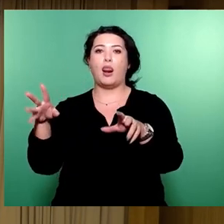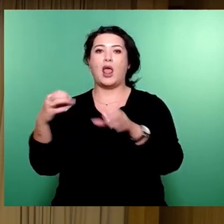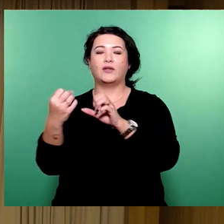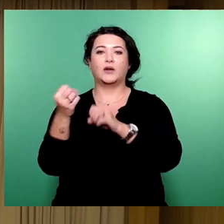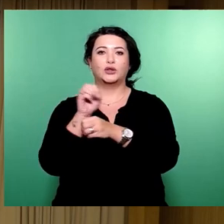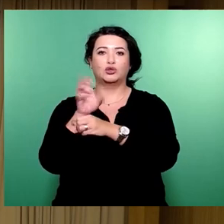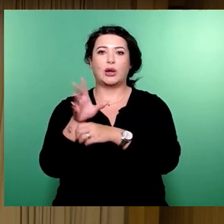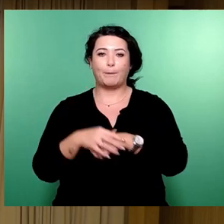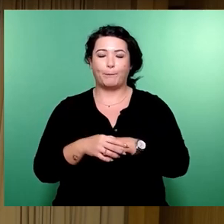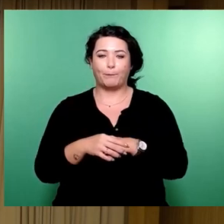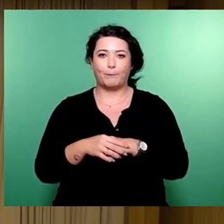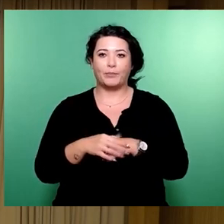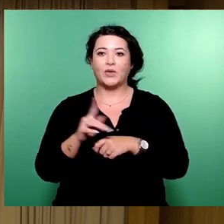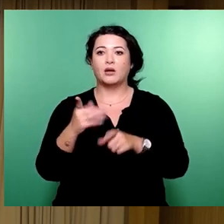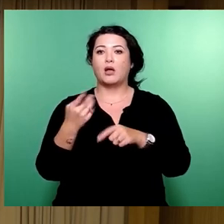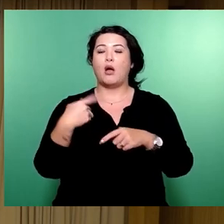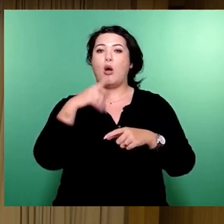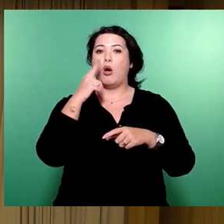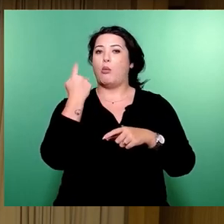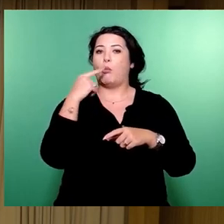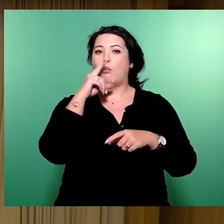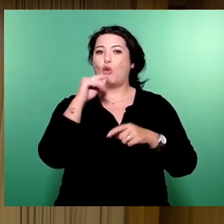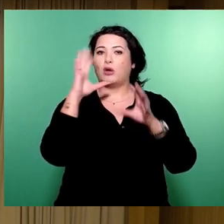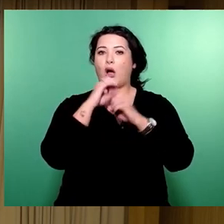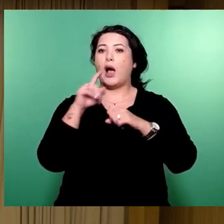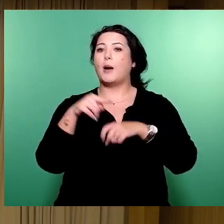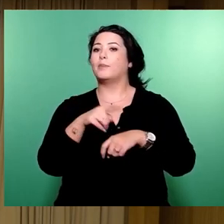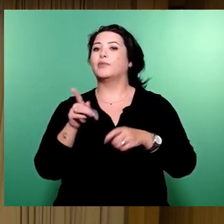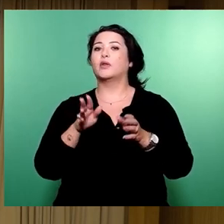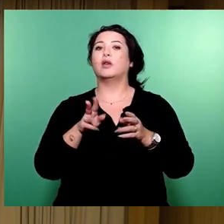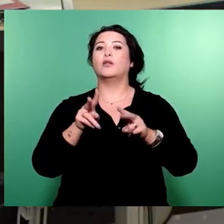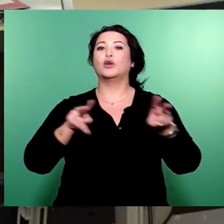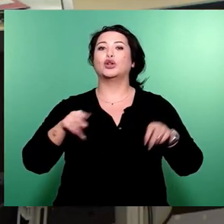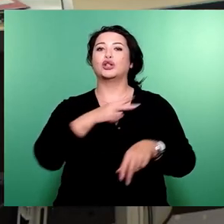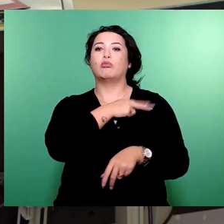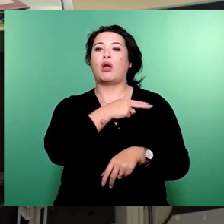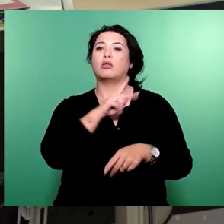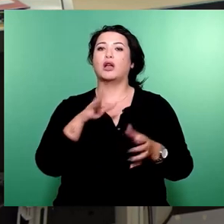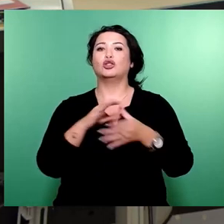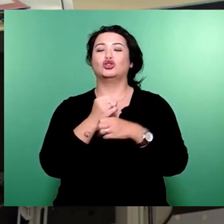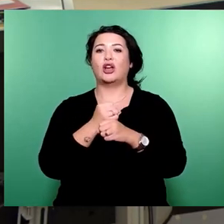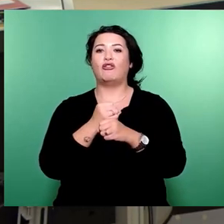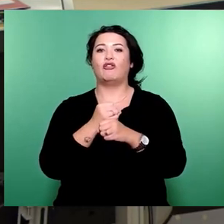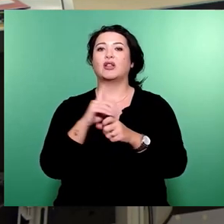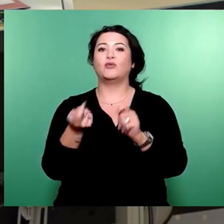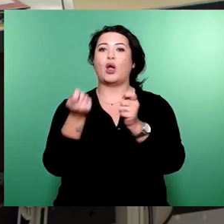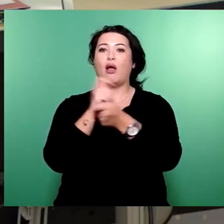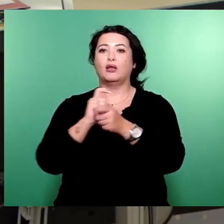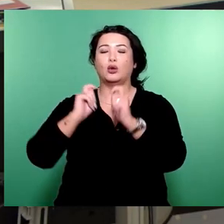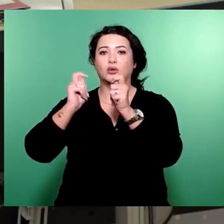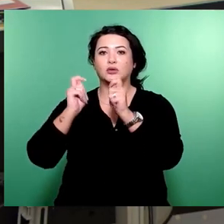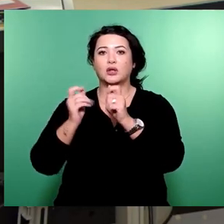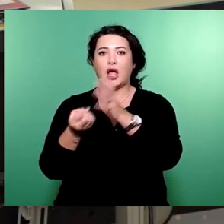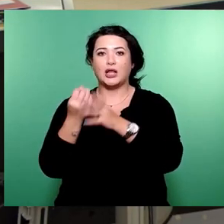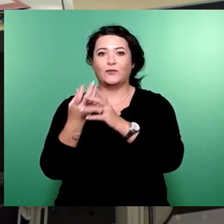Montagabend haben die Haushaltsparteien es geschafft, ihre Änderungswünsche den anderen Parteien über 20 Seiten zur Verfügung